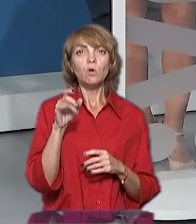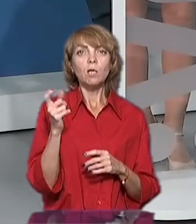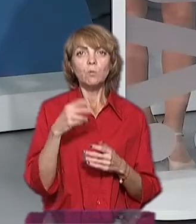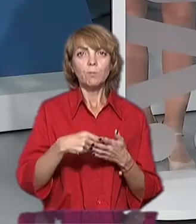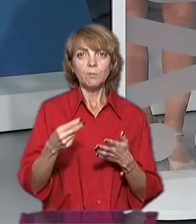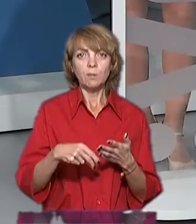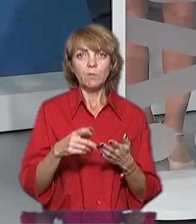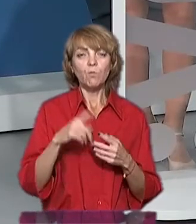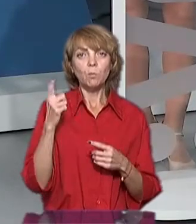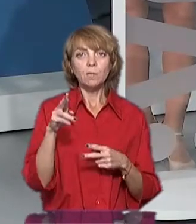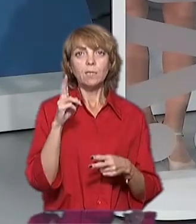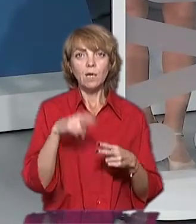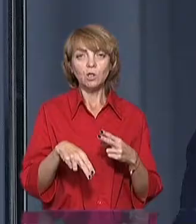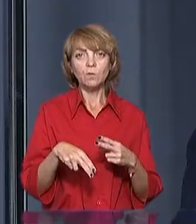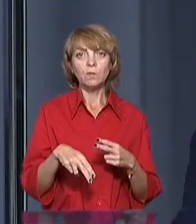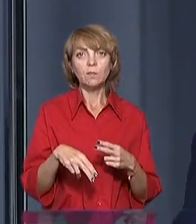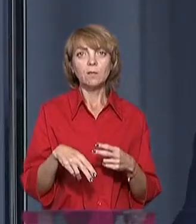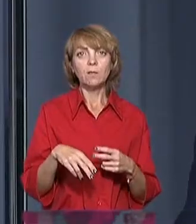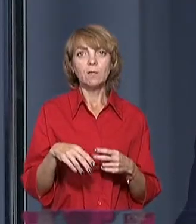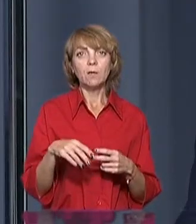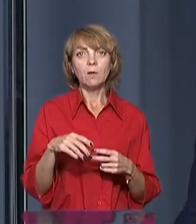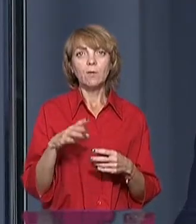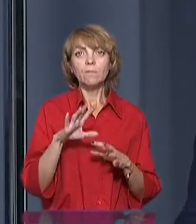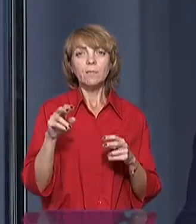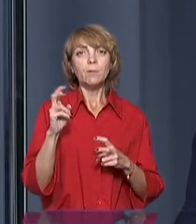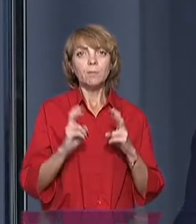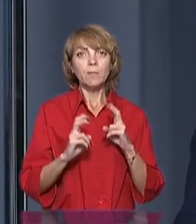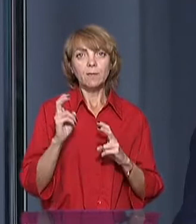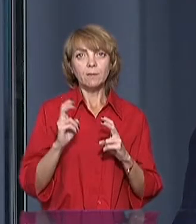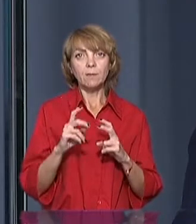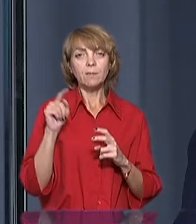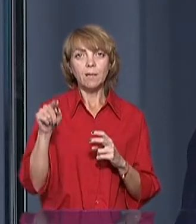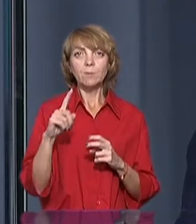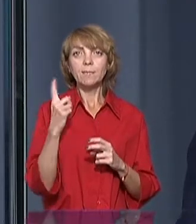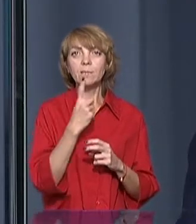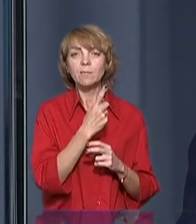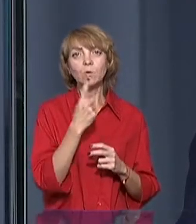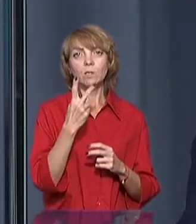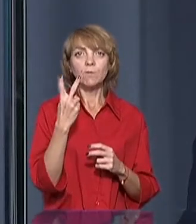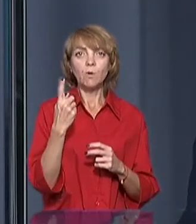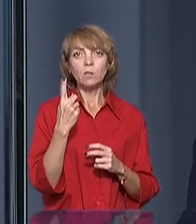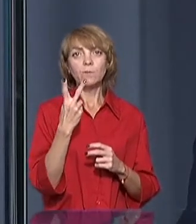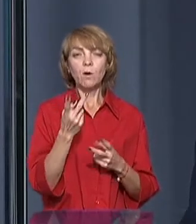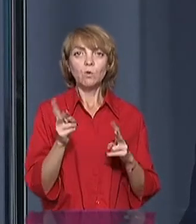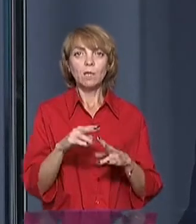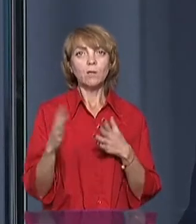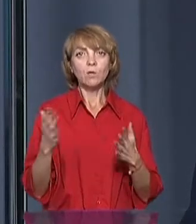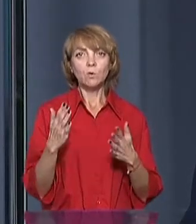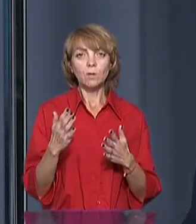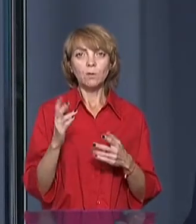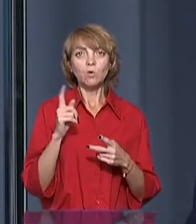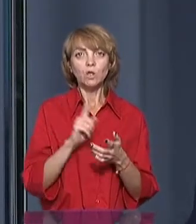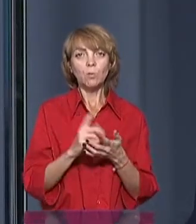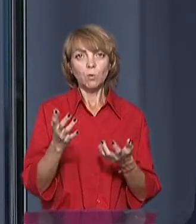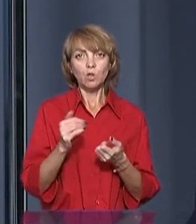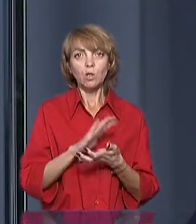номінації є в області, він закінчується, практично все предприятия, там, єдиниці, один, два, одно, два, осталися, які должны